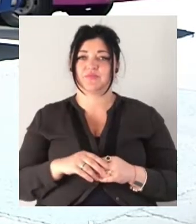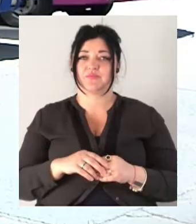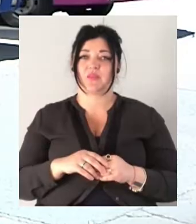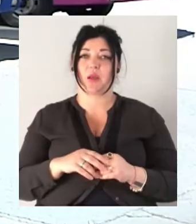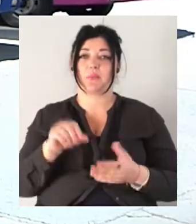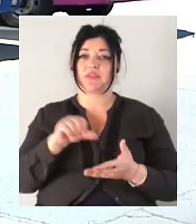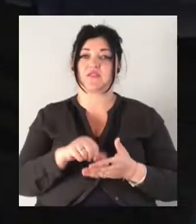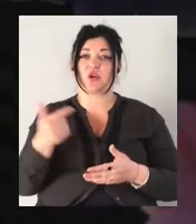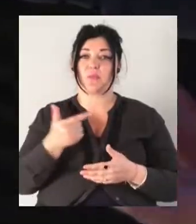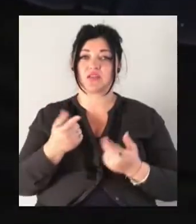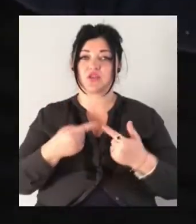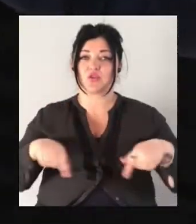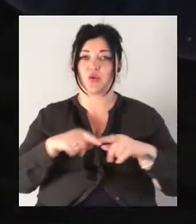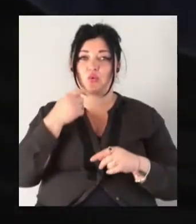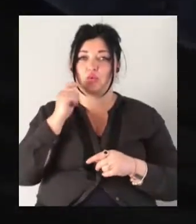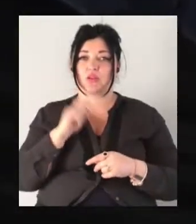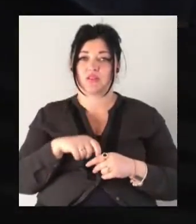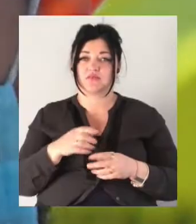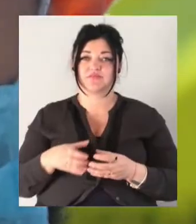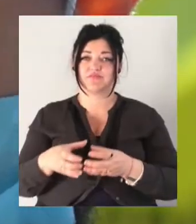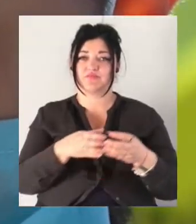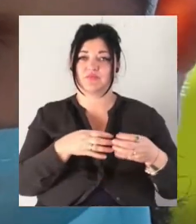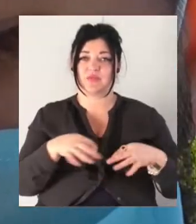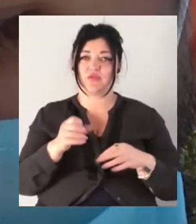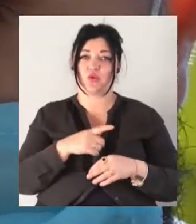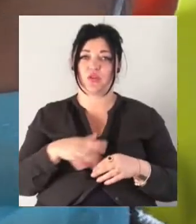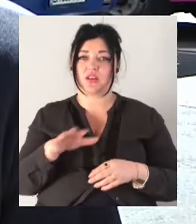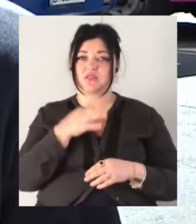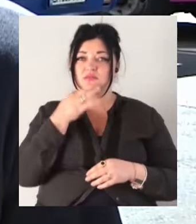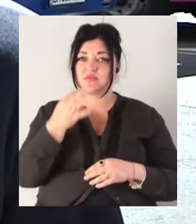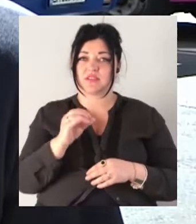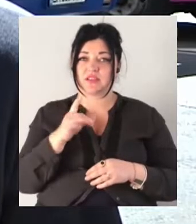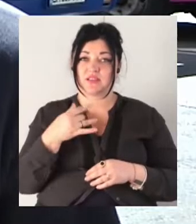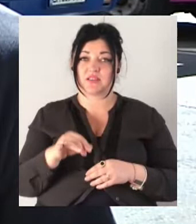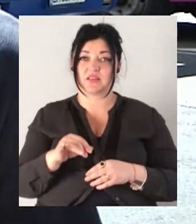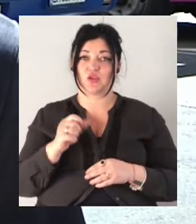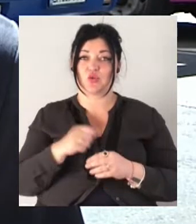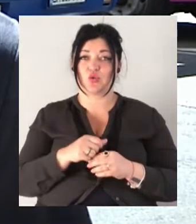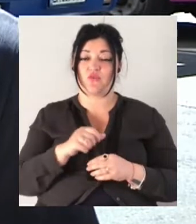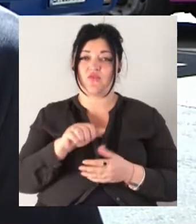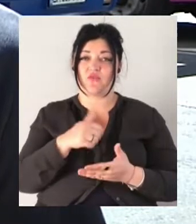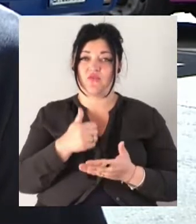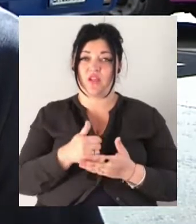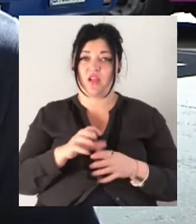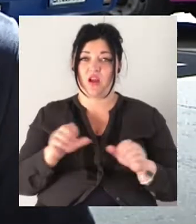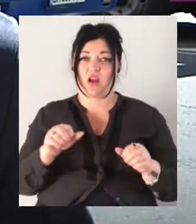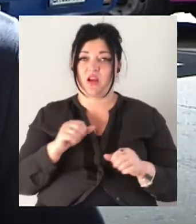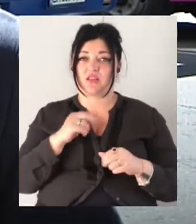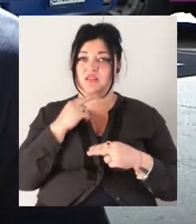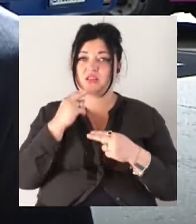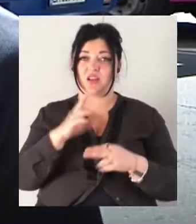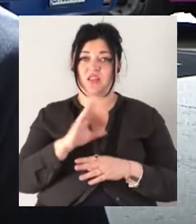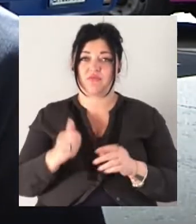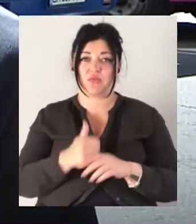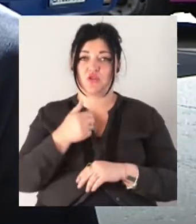організації Українського транспортного союзу в Одесі Сергій Швейць зазначив, до влади звертаються не вперше. Ми звернулися до